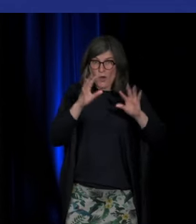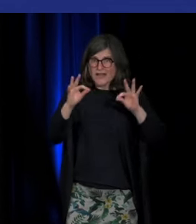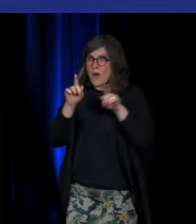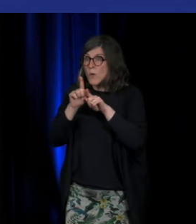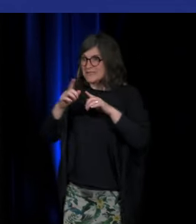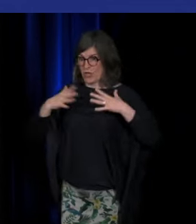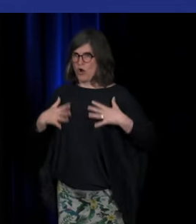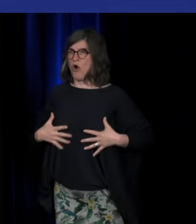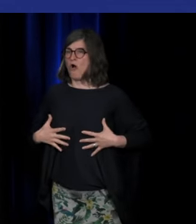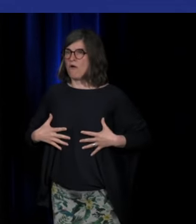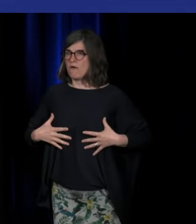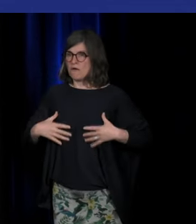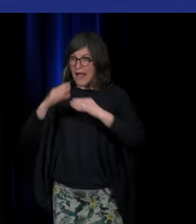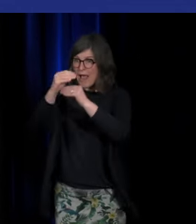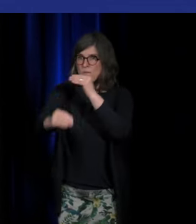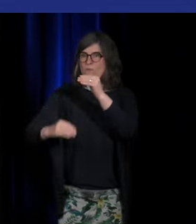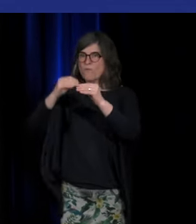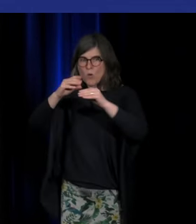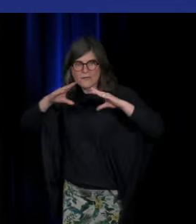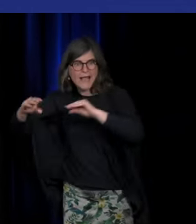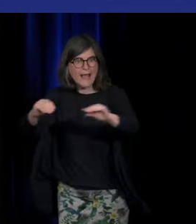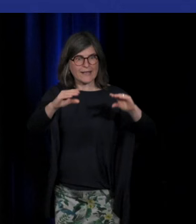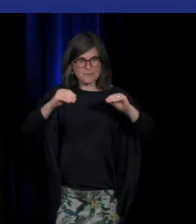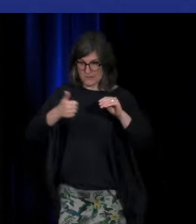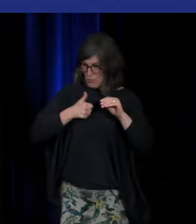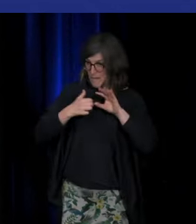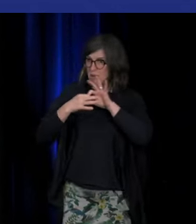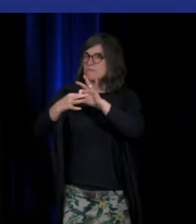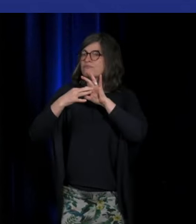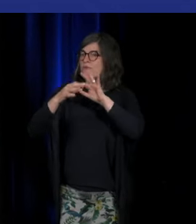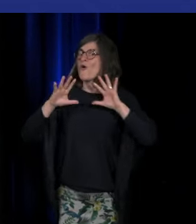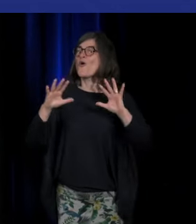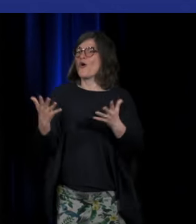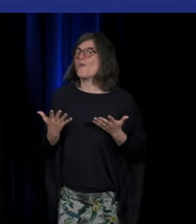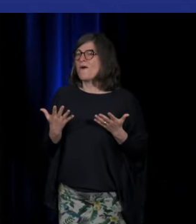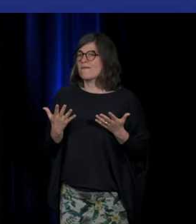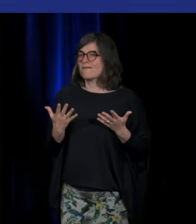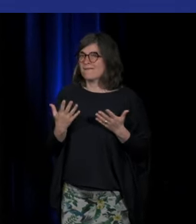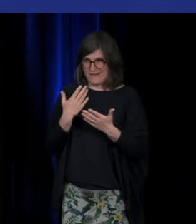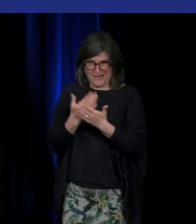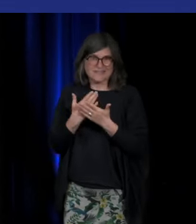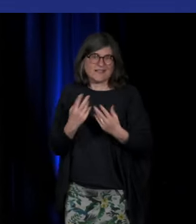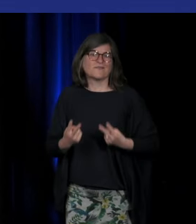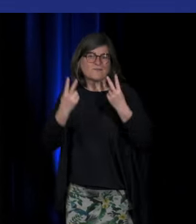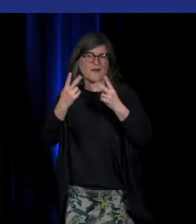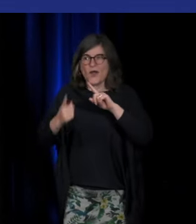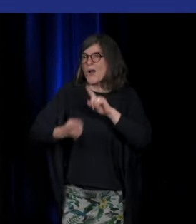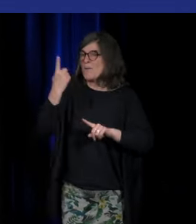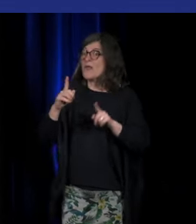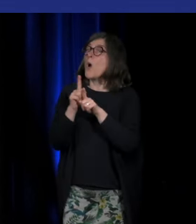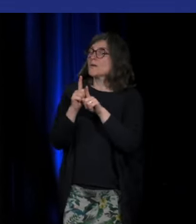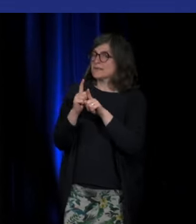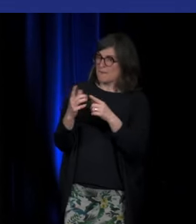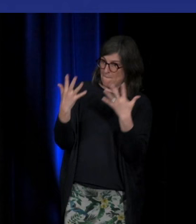monde qui passe par un emplacement du corps, un jeu avec l'espace, une valeur donnée aux mains,